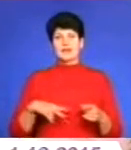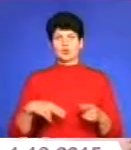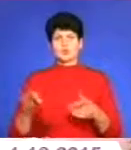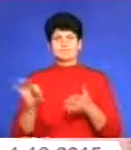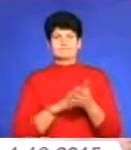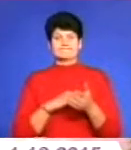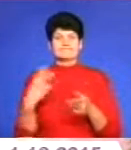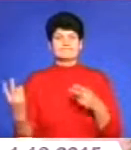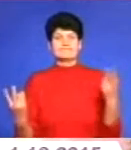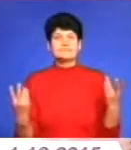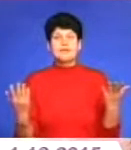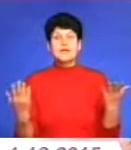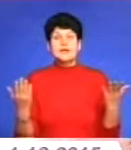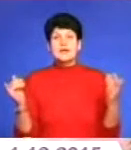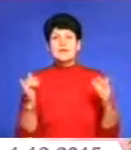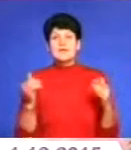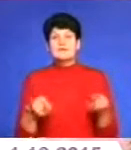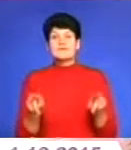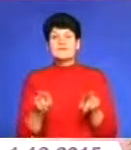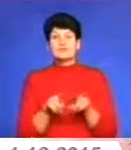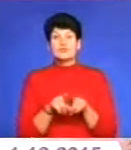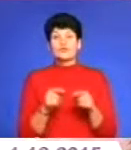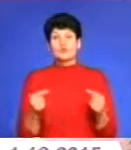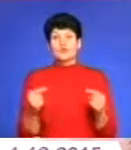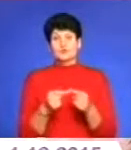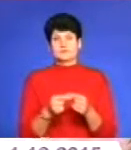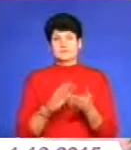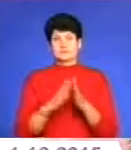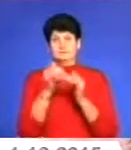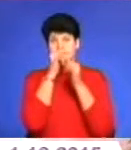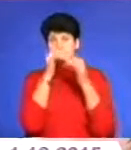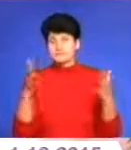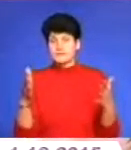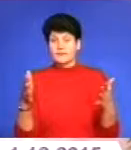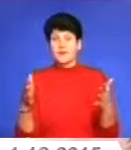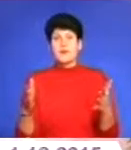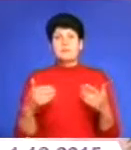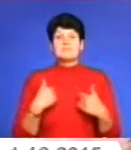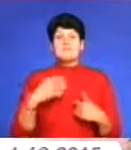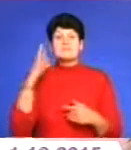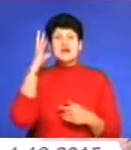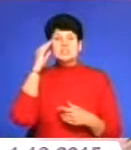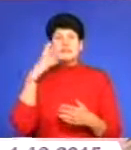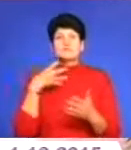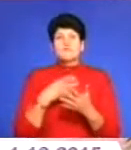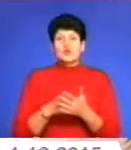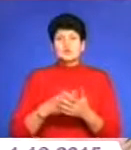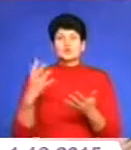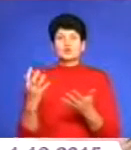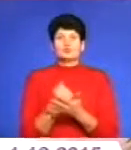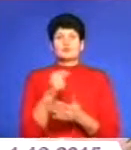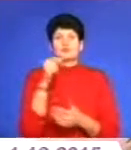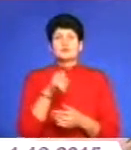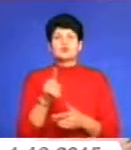і відповідно на лад вони вийти не могли. Отже, ми вважаємо своїм здобутком те, що ми